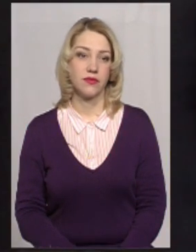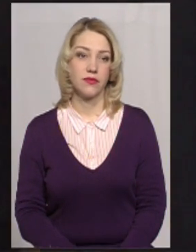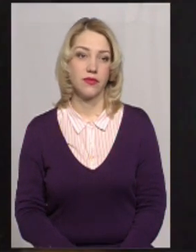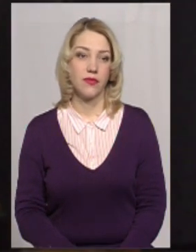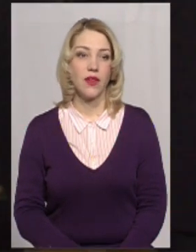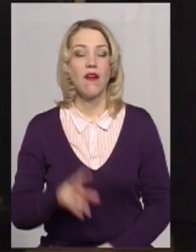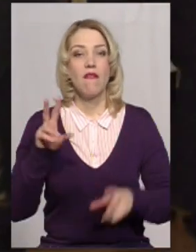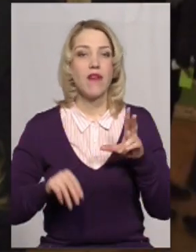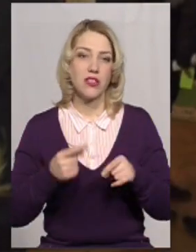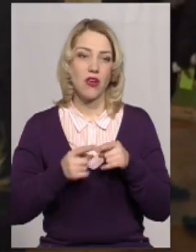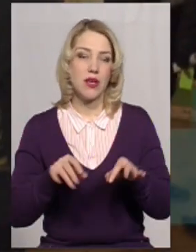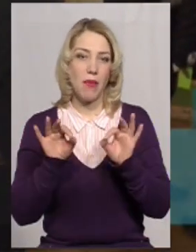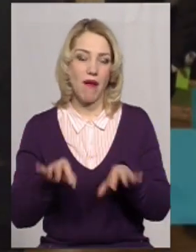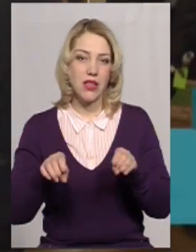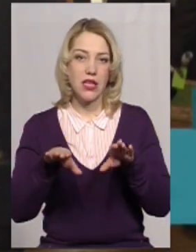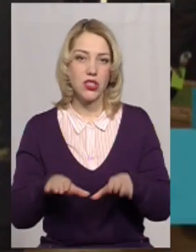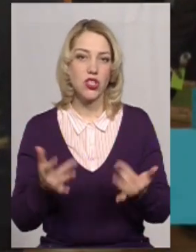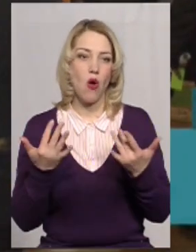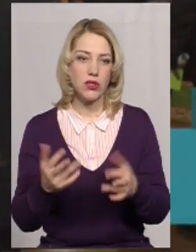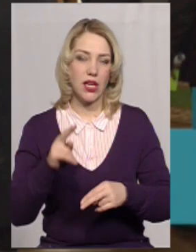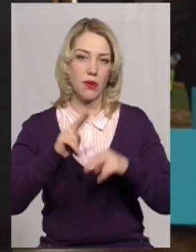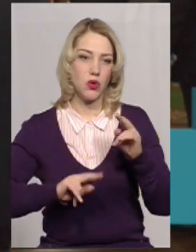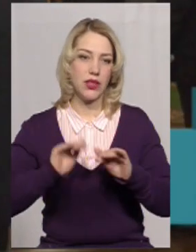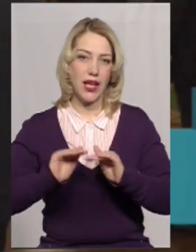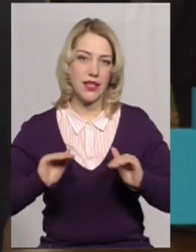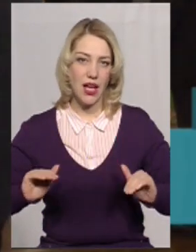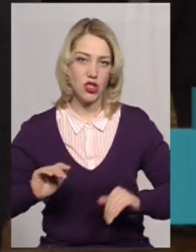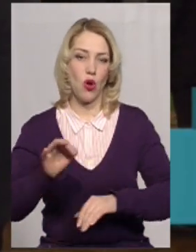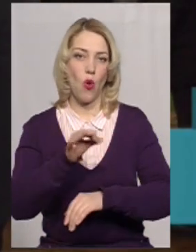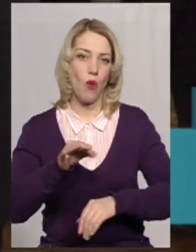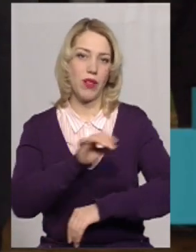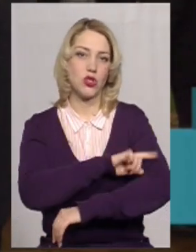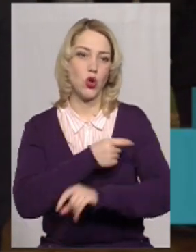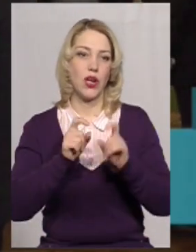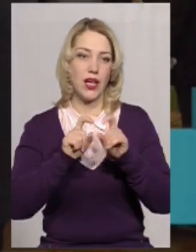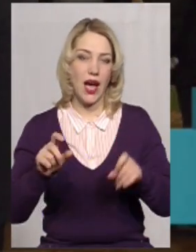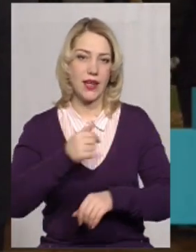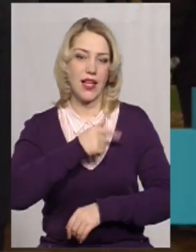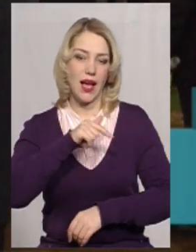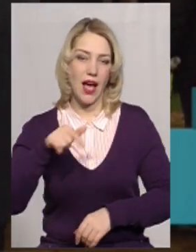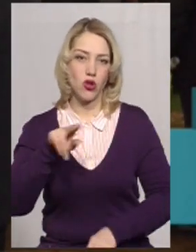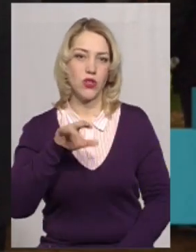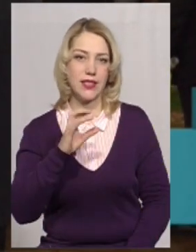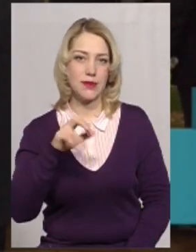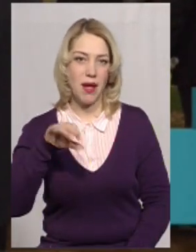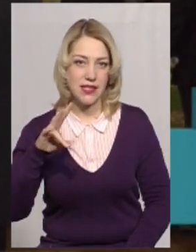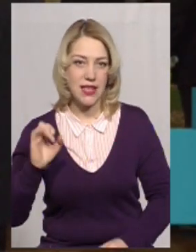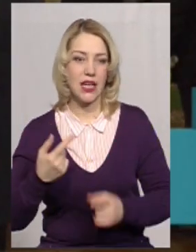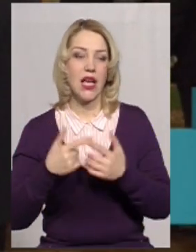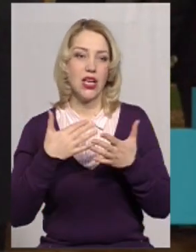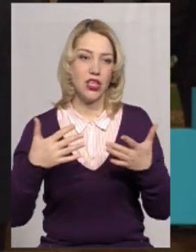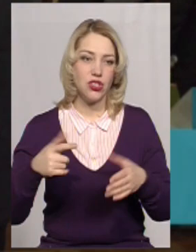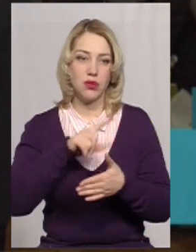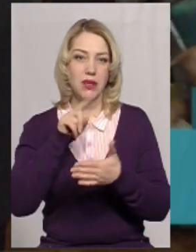Вважаю, що це правильне рішення, оскільки будівництво дитячої обласної лікарні, кардіодіспансер та інші питання, які